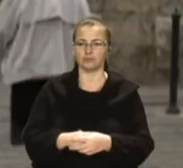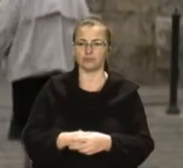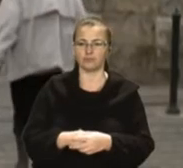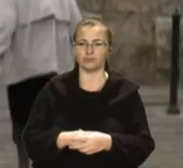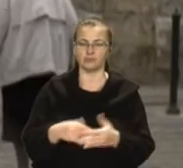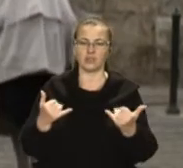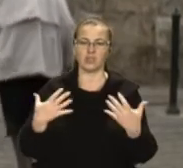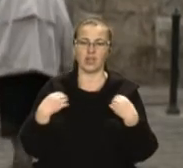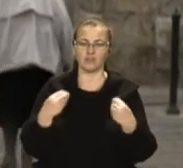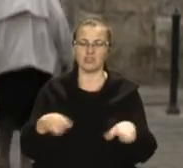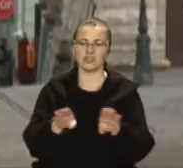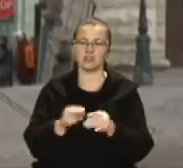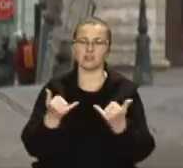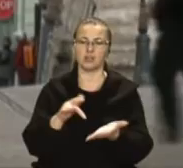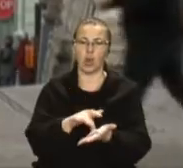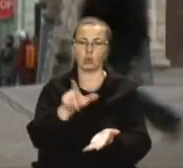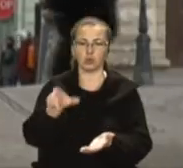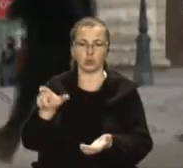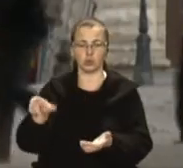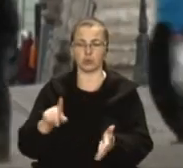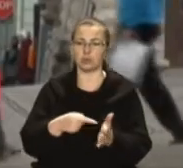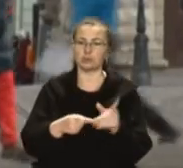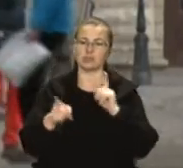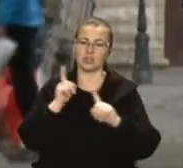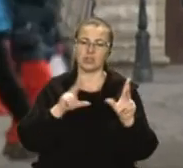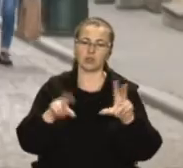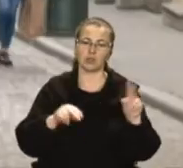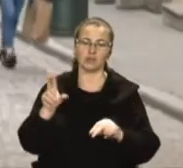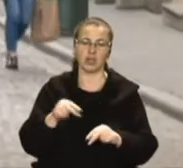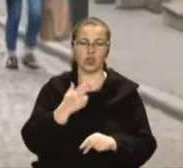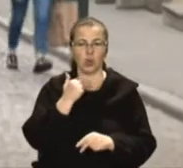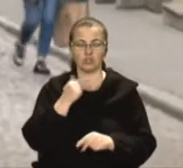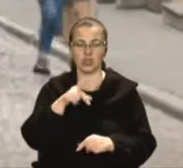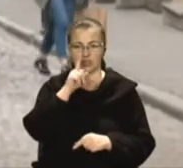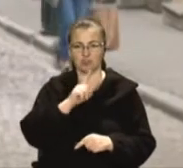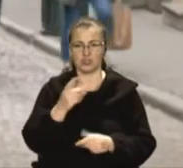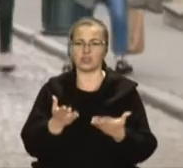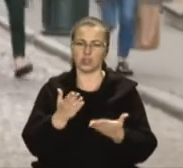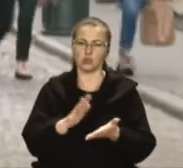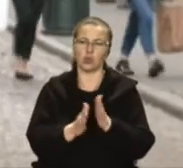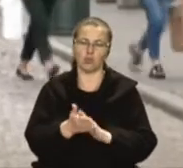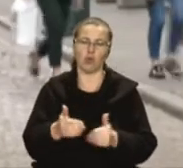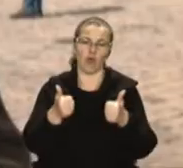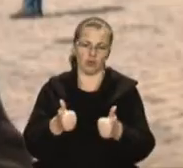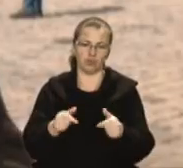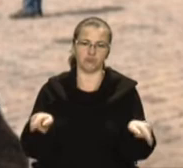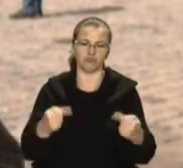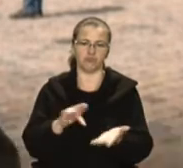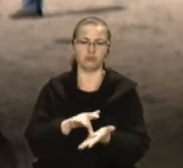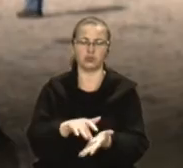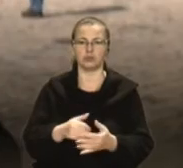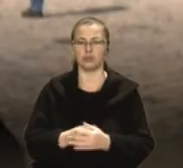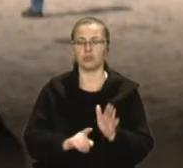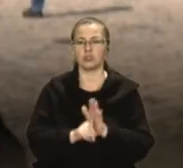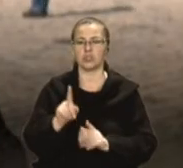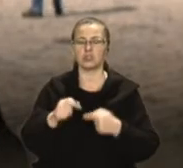Наразі Львів закритий для туристів, проте у Мирії сподіваються, що вже у червні за сприятливих умов туризм відновиться. З наступного